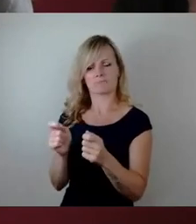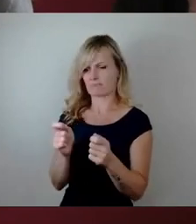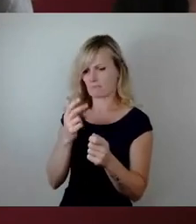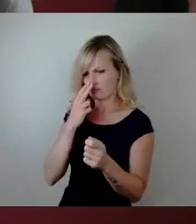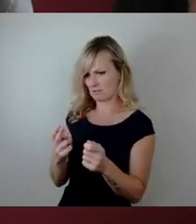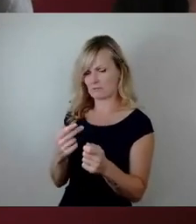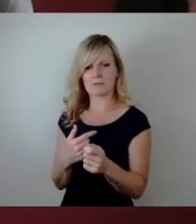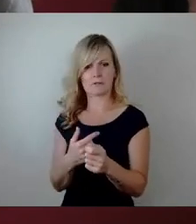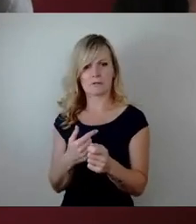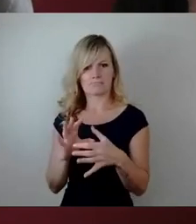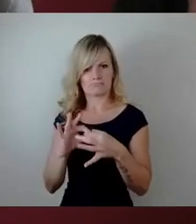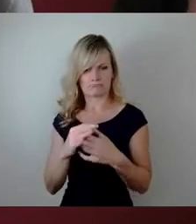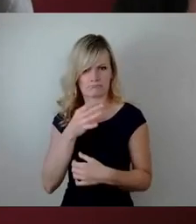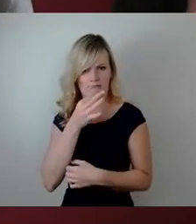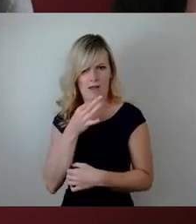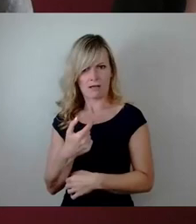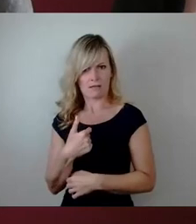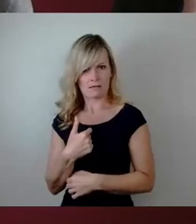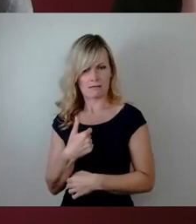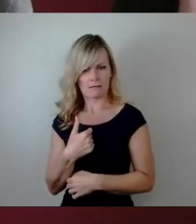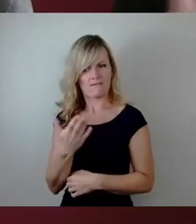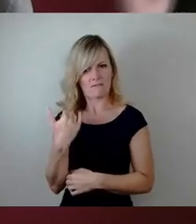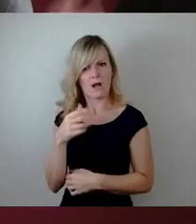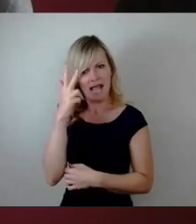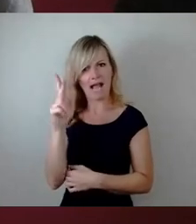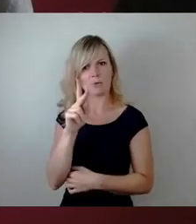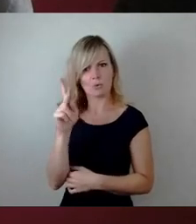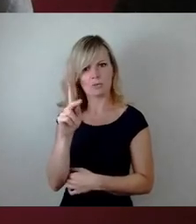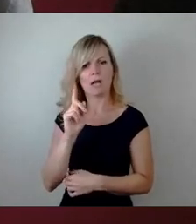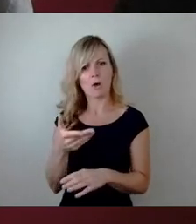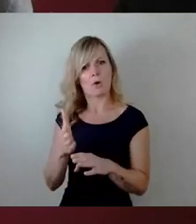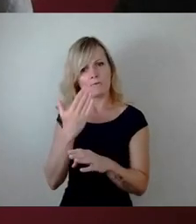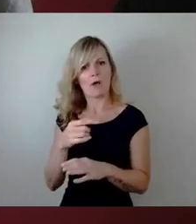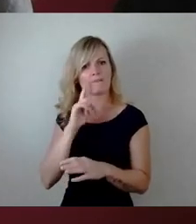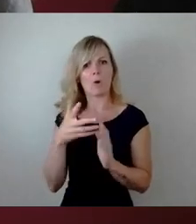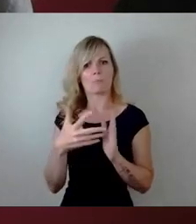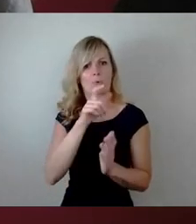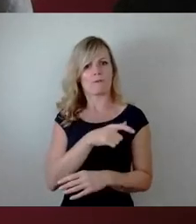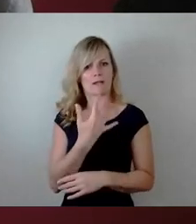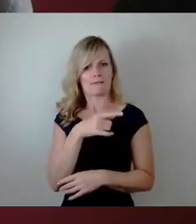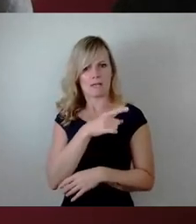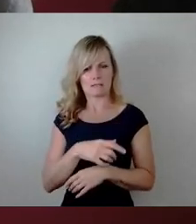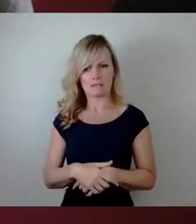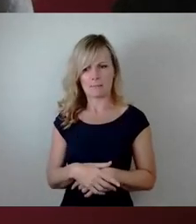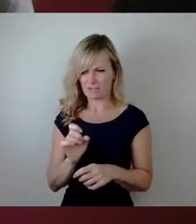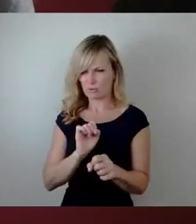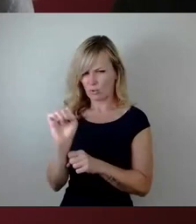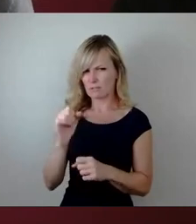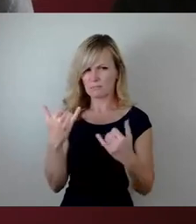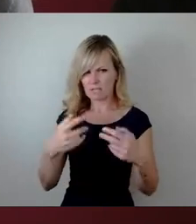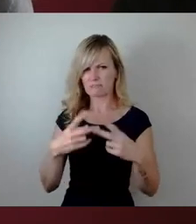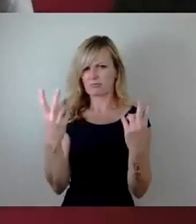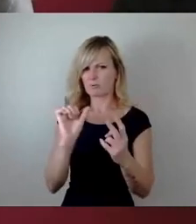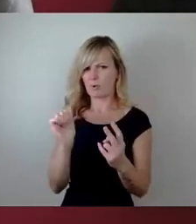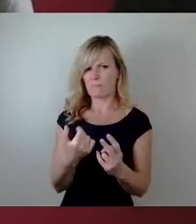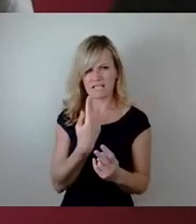die sind in der Zeit vor Herrn Kühn und sind auch in der Zeit vor Frau Prüfer geschehen. Aber ich glaube, man muss drüber reden. Und vielleicht ist Ihnen der Artikel auch